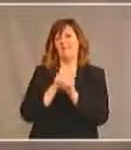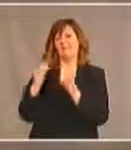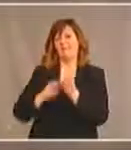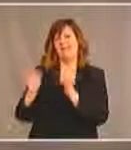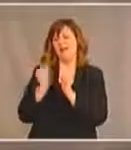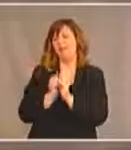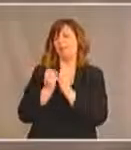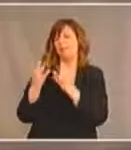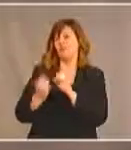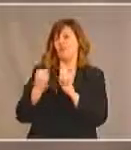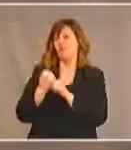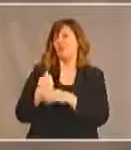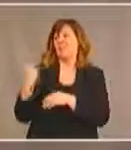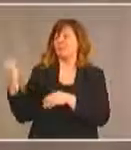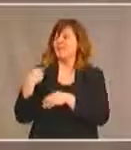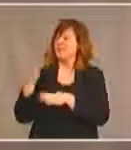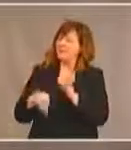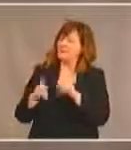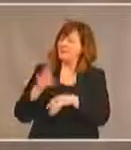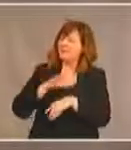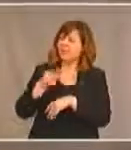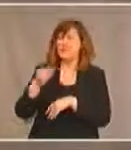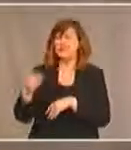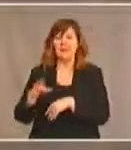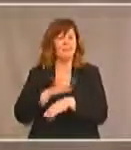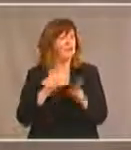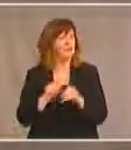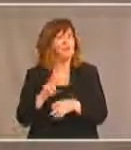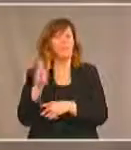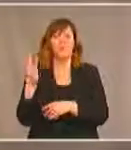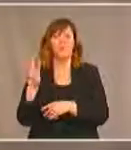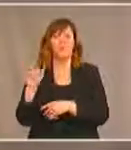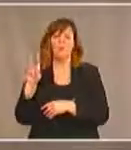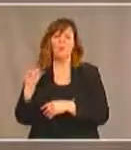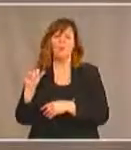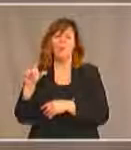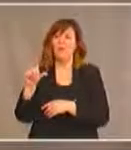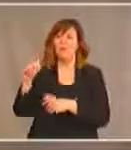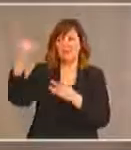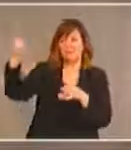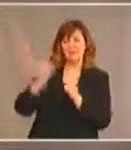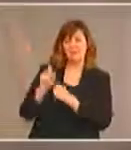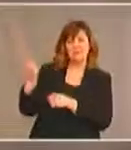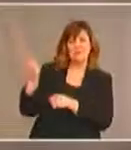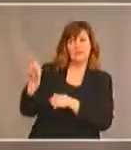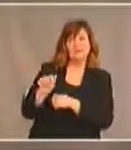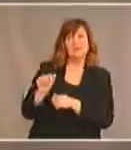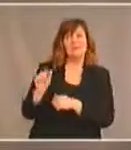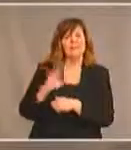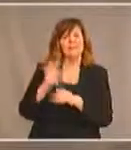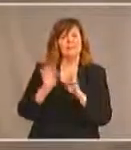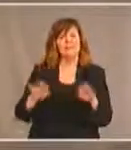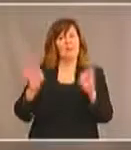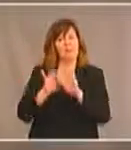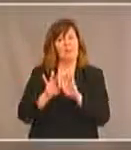personnes ayant un handicap et comme Wendell l'a dit, il est tellement important que les gens